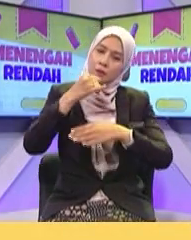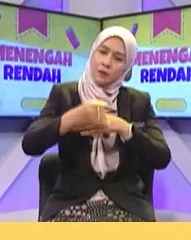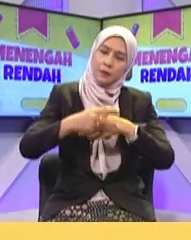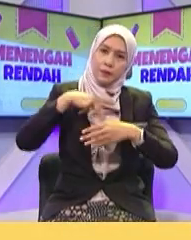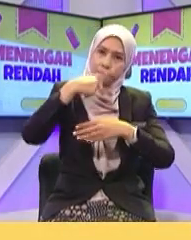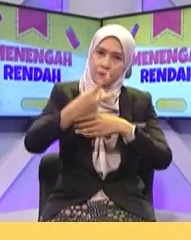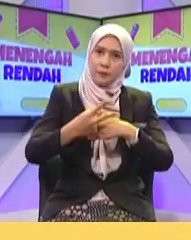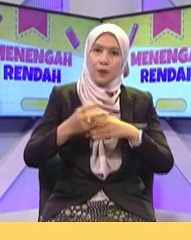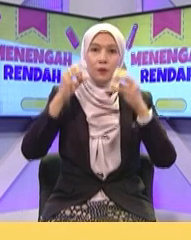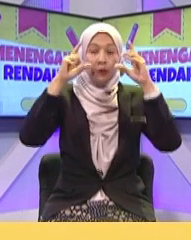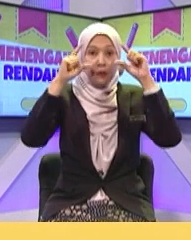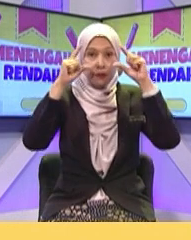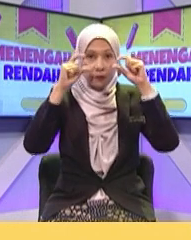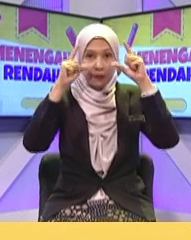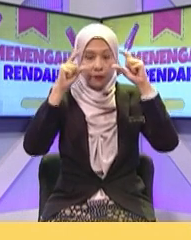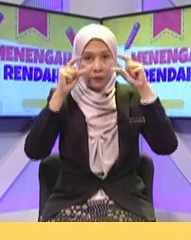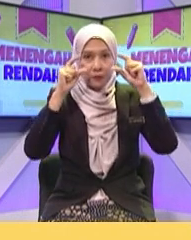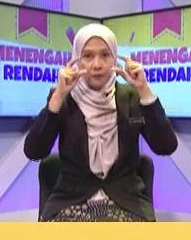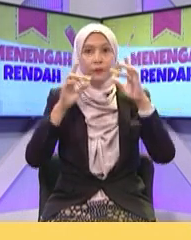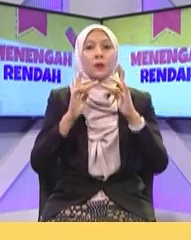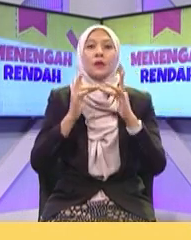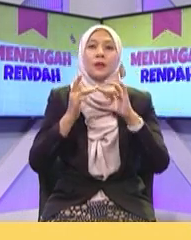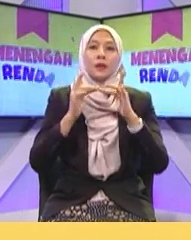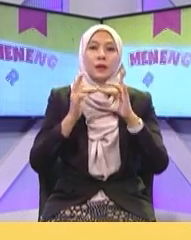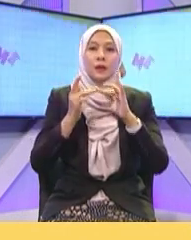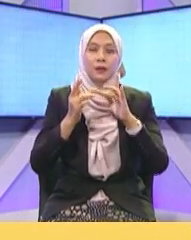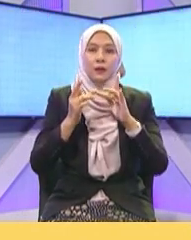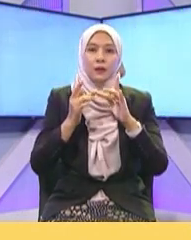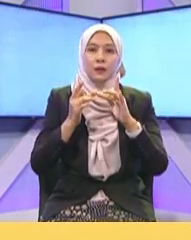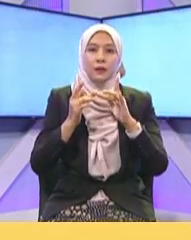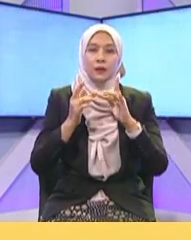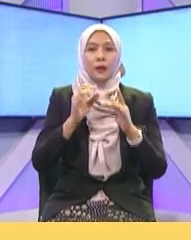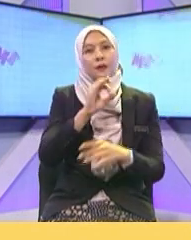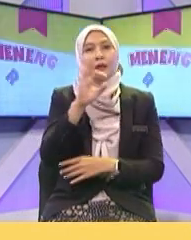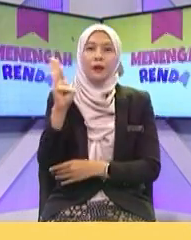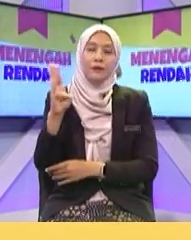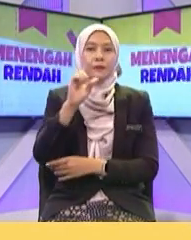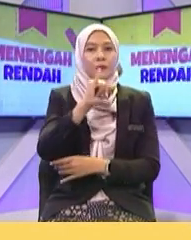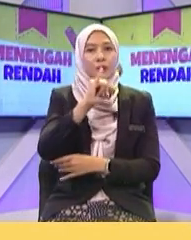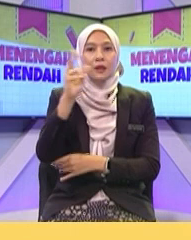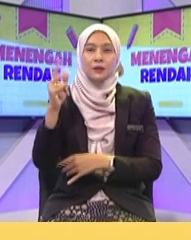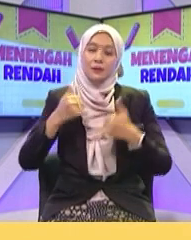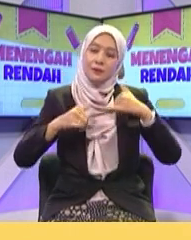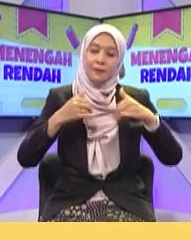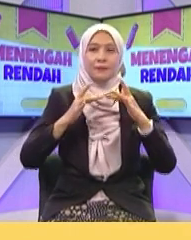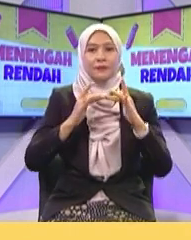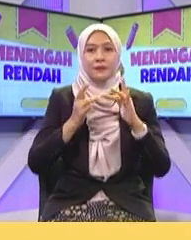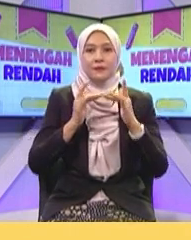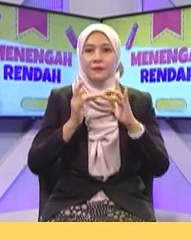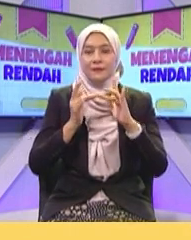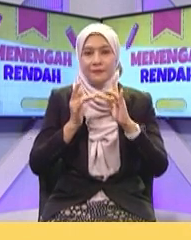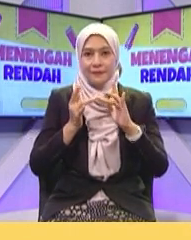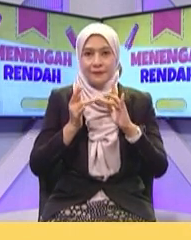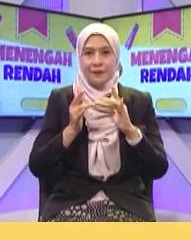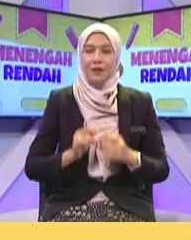digital Bluetooth Internet Dan juga aplikasi-aplikasi media sosial Dan permainan Maya Macam mana rupa dia